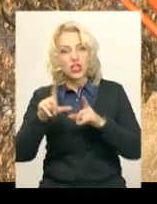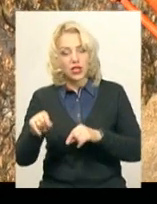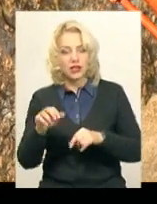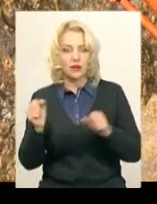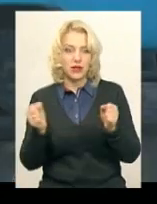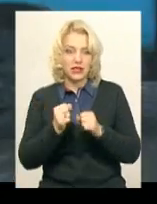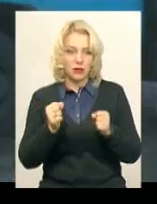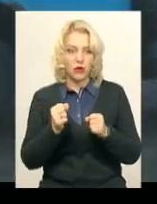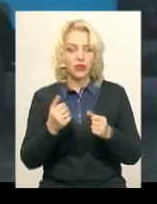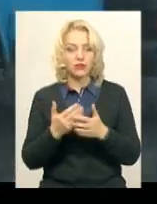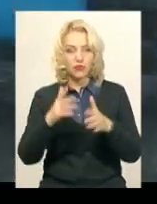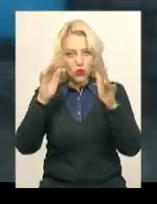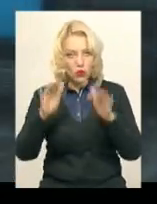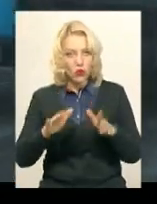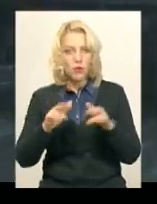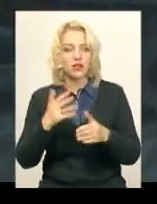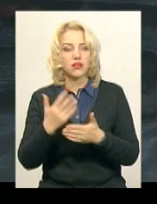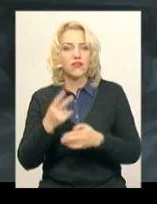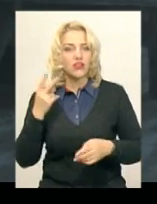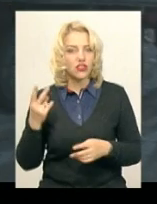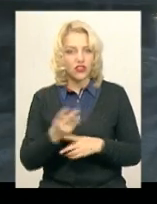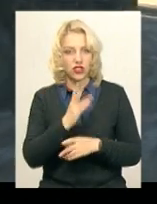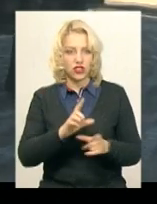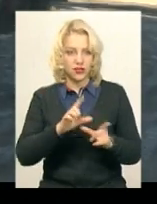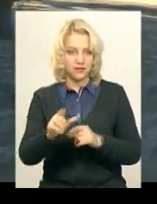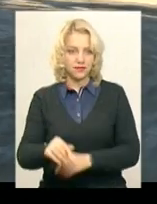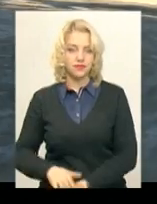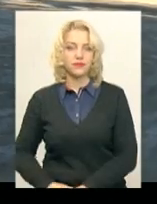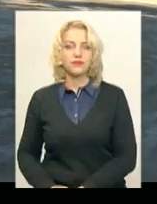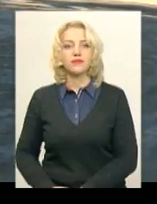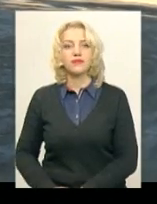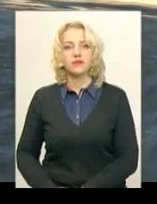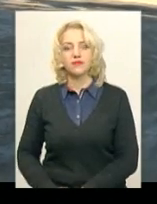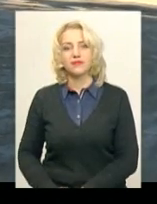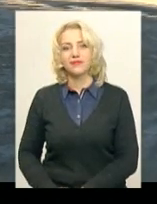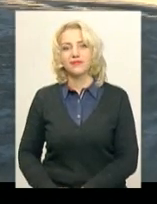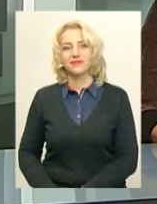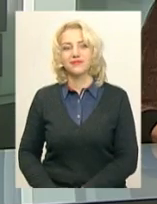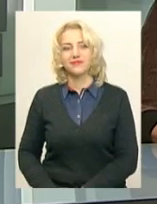опитах туди вдвічі. Леся Боровець, Дем'ян Цегольник, Віктор Кривий, новини Поділля Центр.